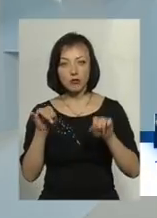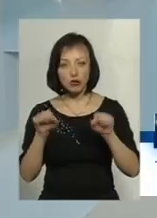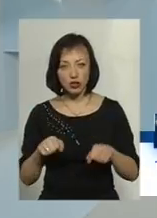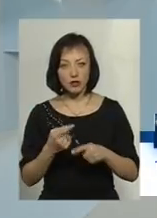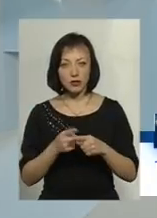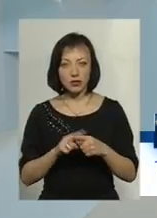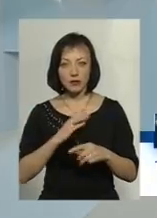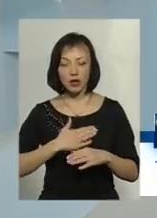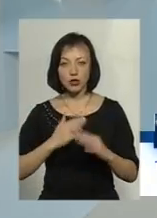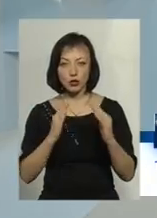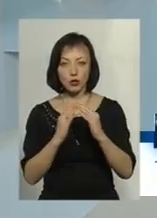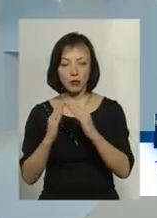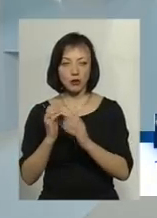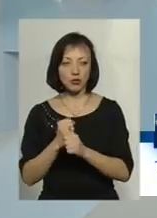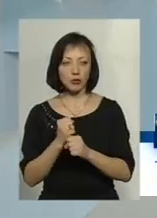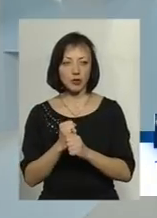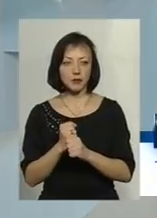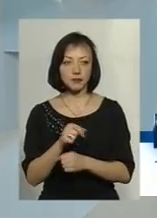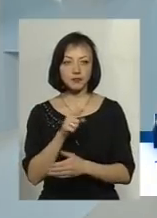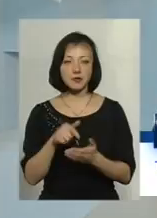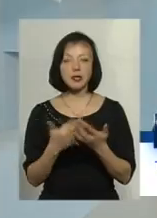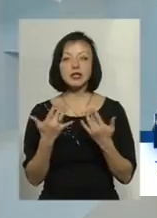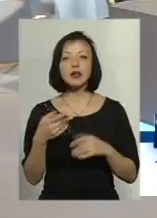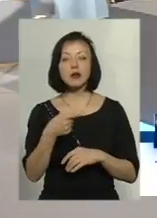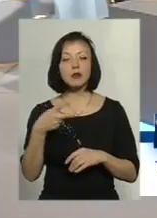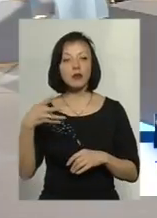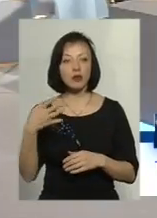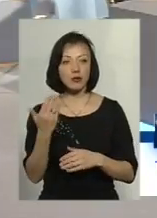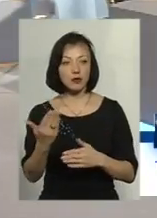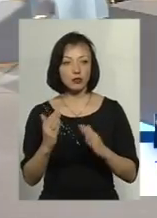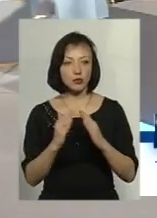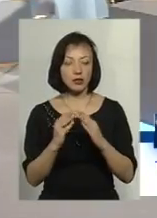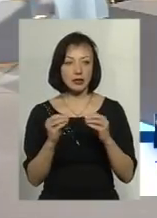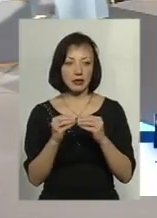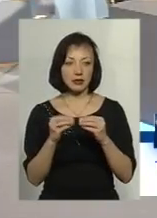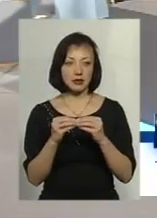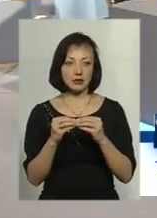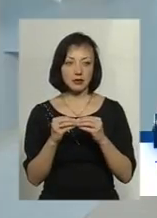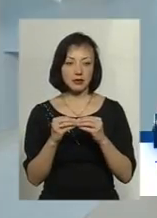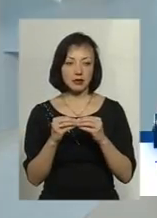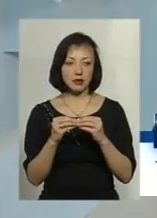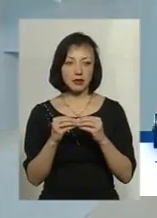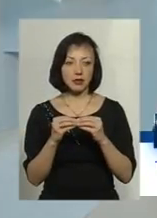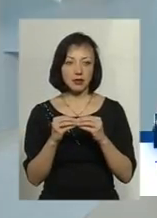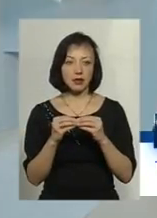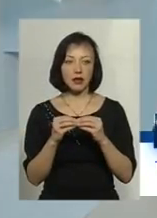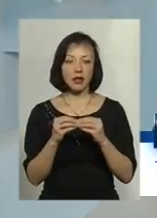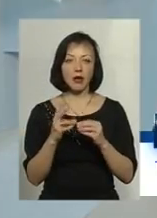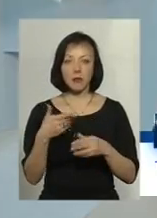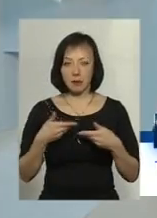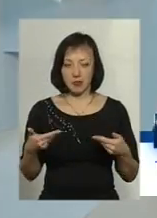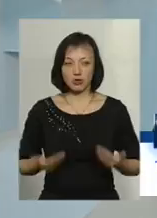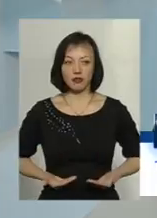в наших домах зробити? Скільки поверхів у вашому будинку? Десять. Десять поверхів. І ви на